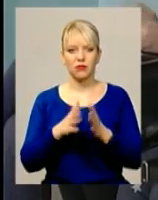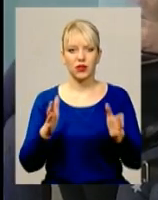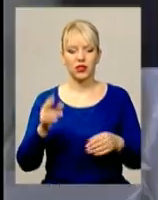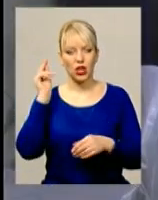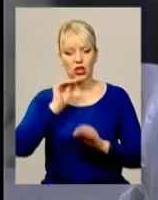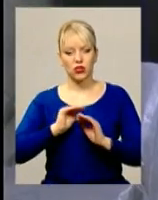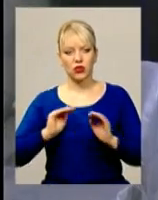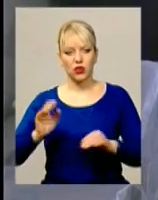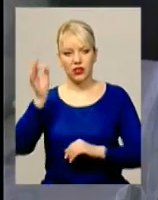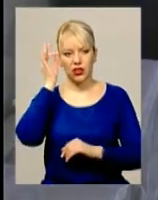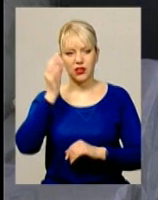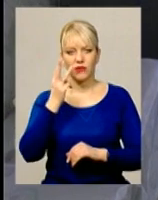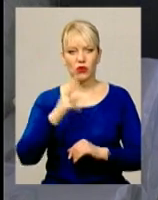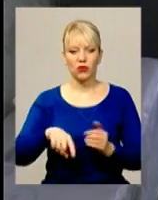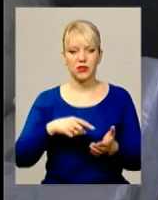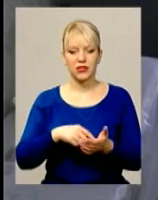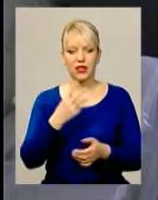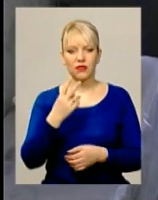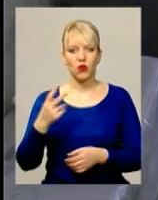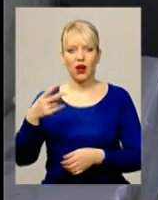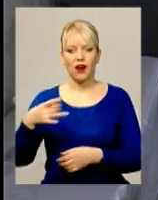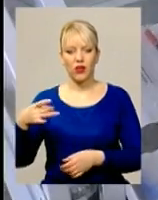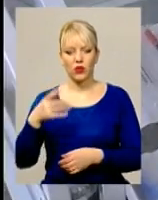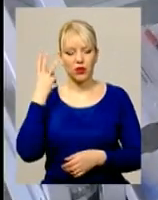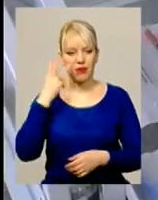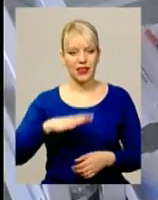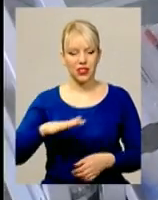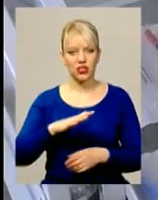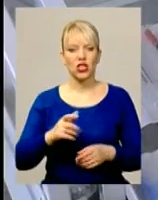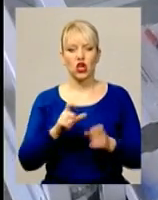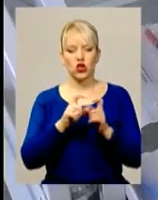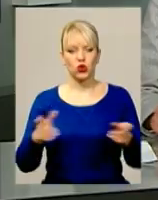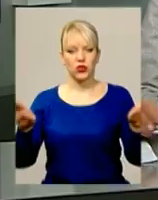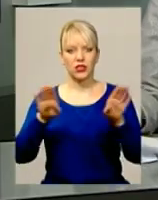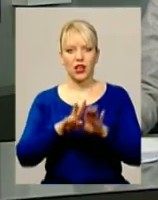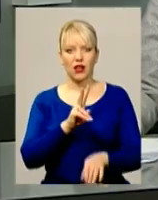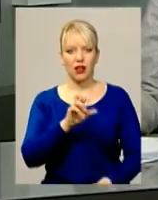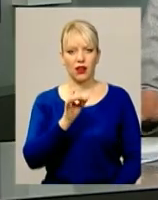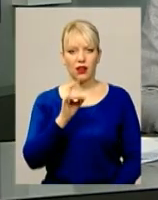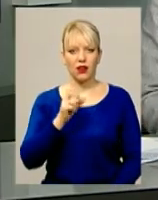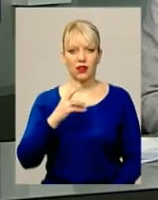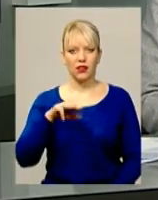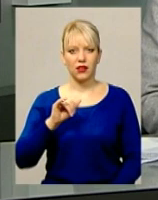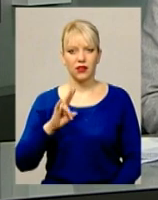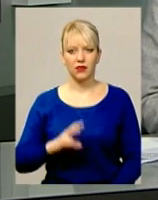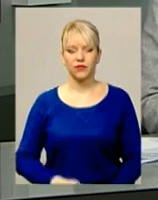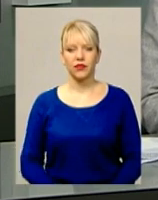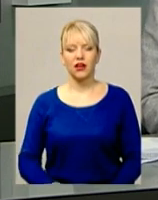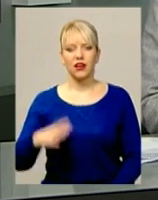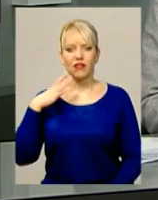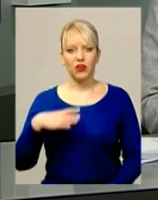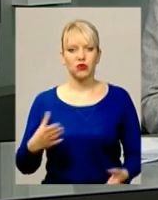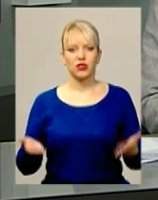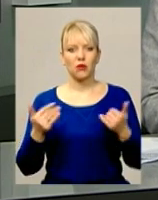школярі. Нагадаю, в трьох містах і двох районах Хмельниччини школи закрили на карантин. Вимушені